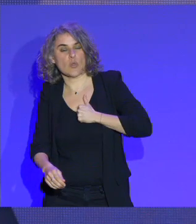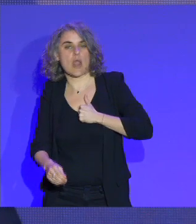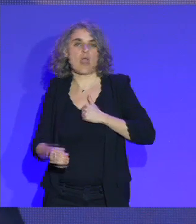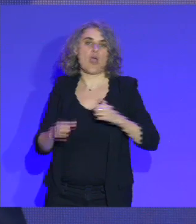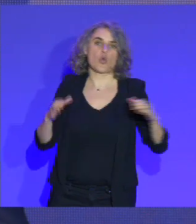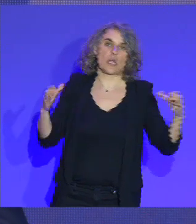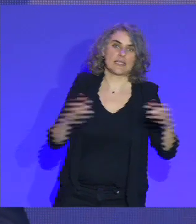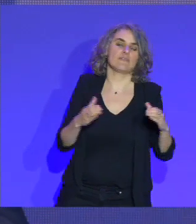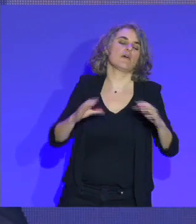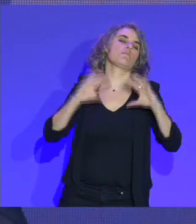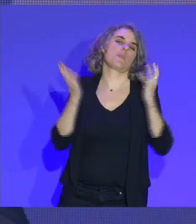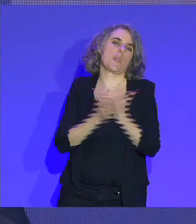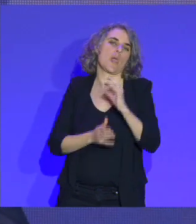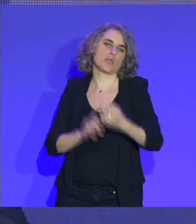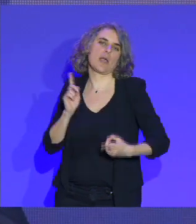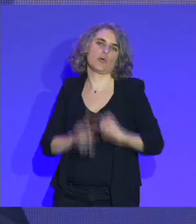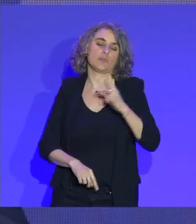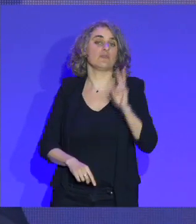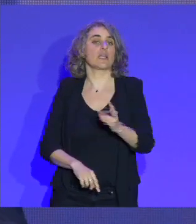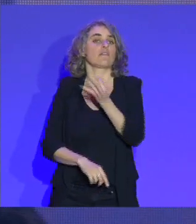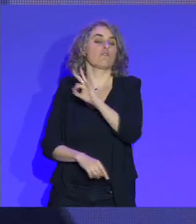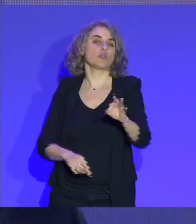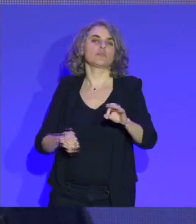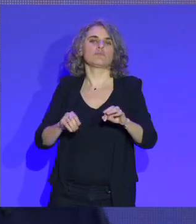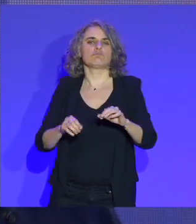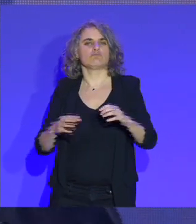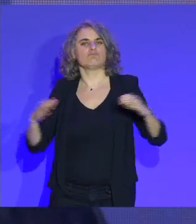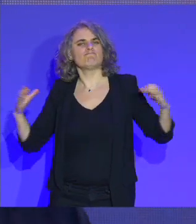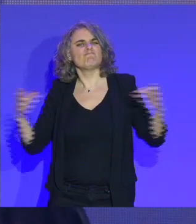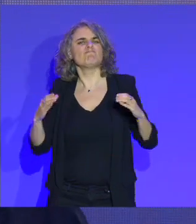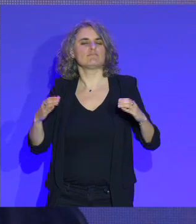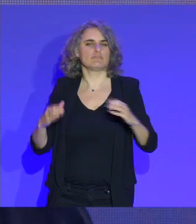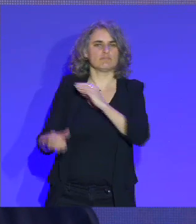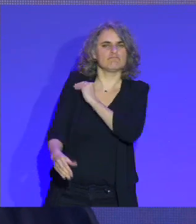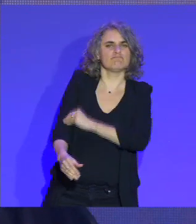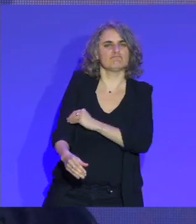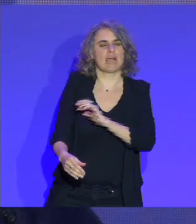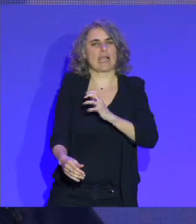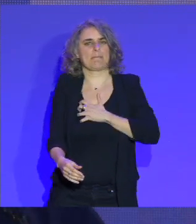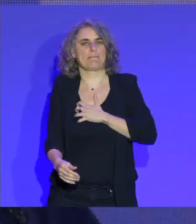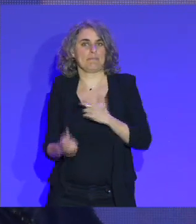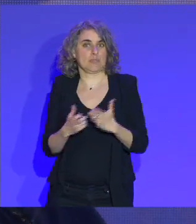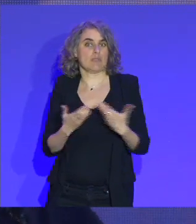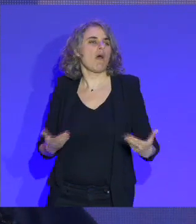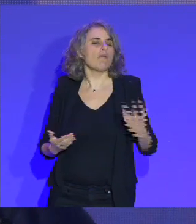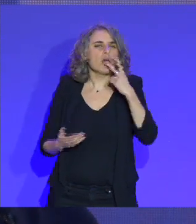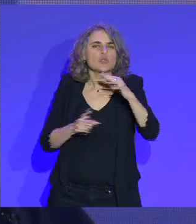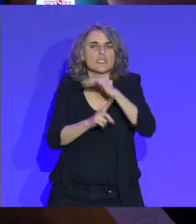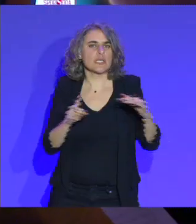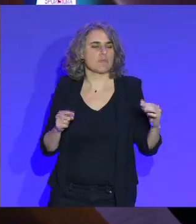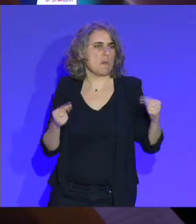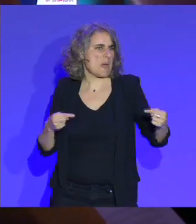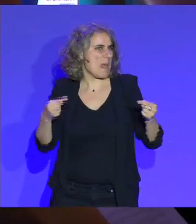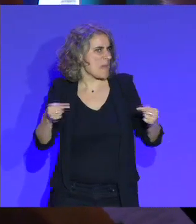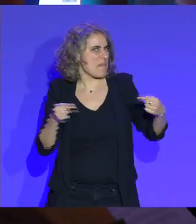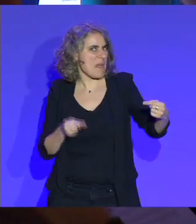que la force de la France dans les sports collectifs, dans une société qui est aujourd'hui extrêmement tendue, où il y a